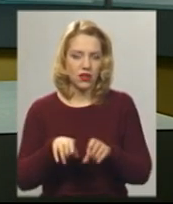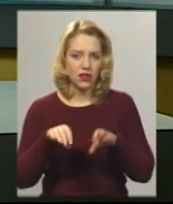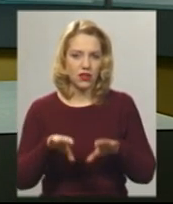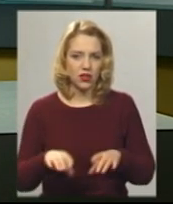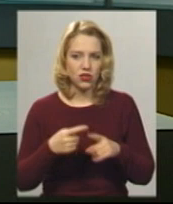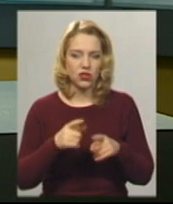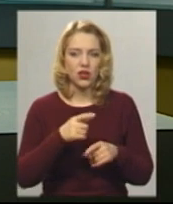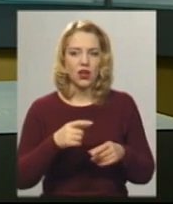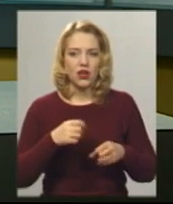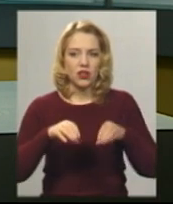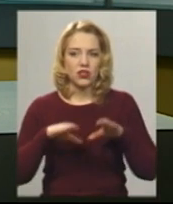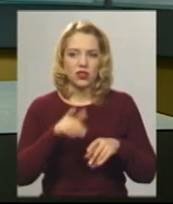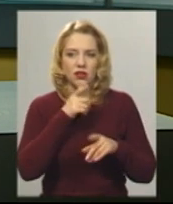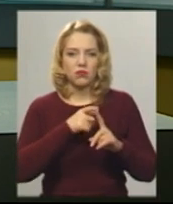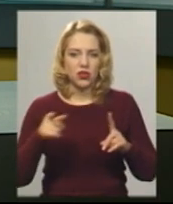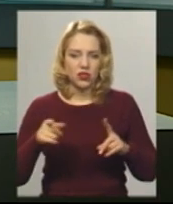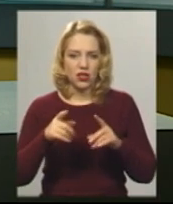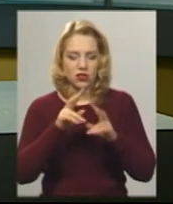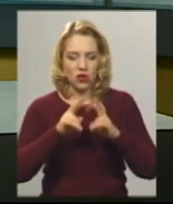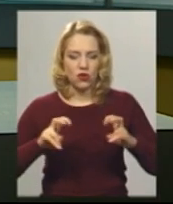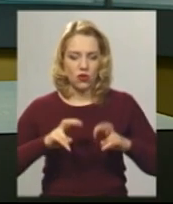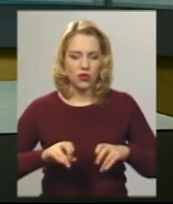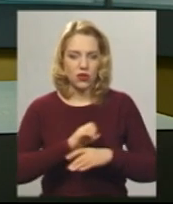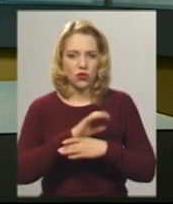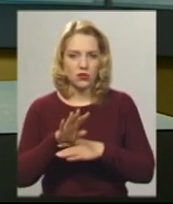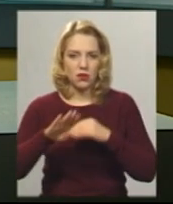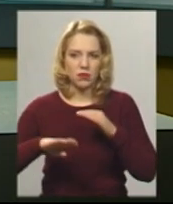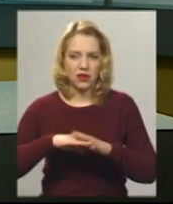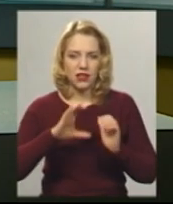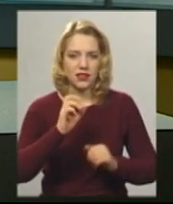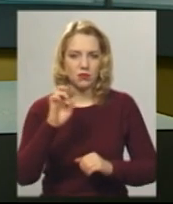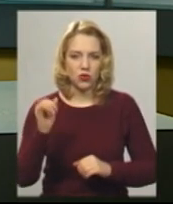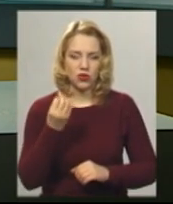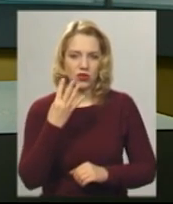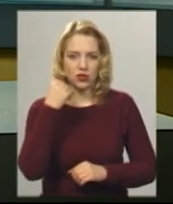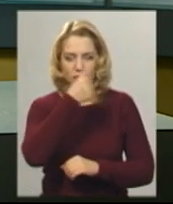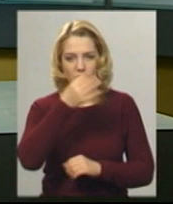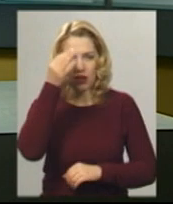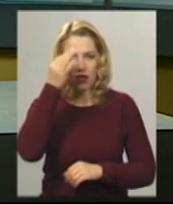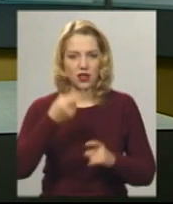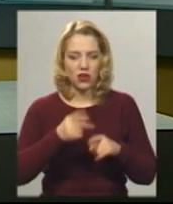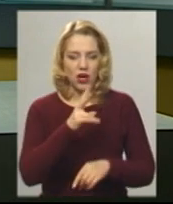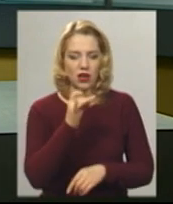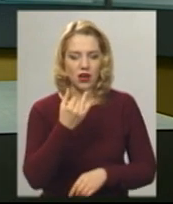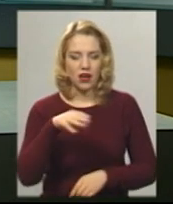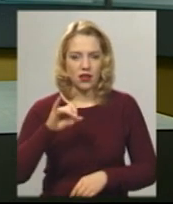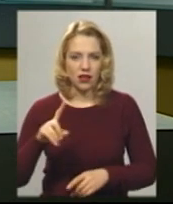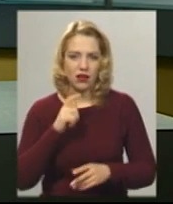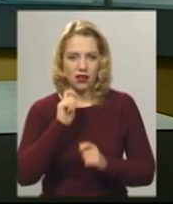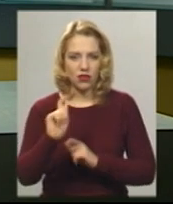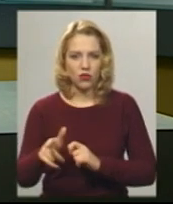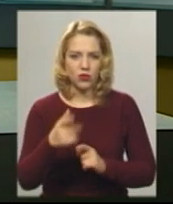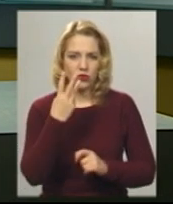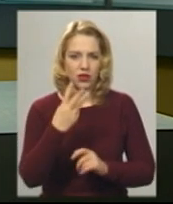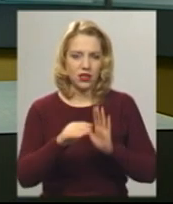чергового розгляду справи розстрілу під обласним СБУ в лютому 2014 року. Нагадаю, Віктору Крайтору інкримінують